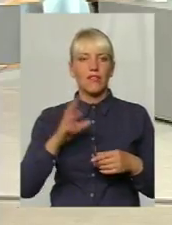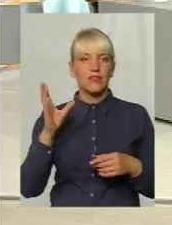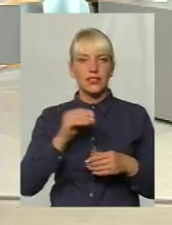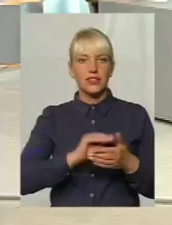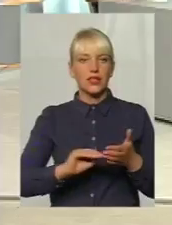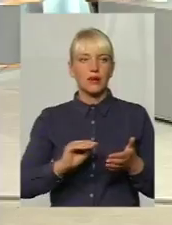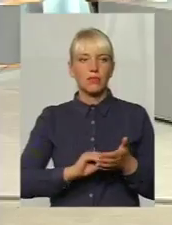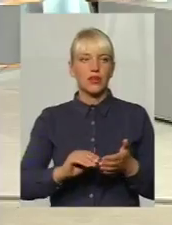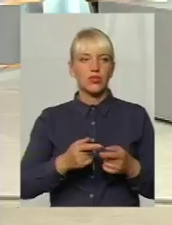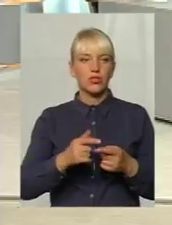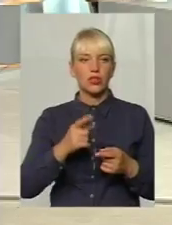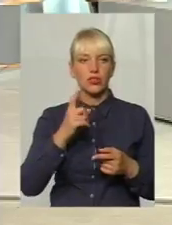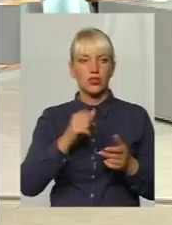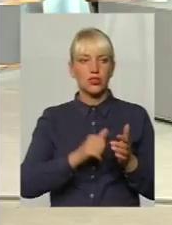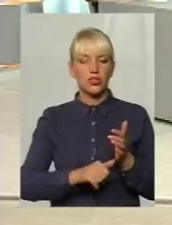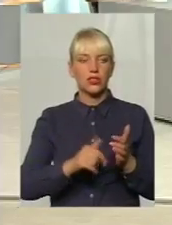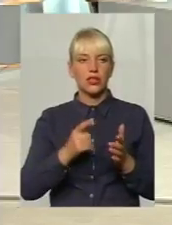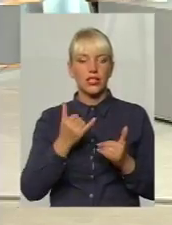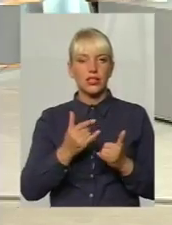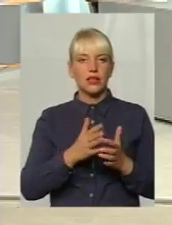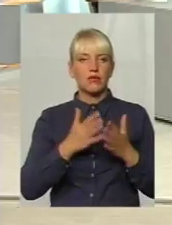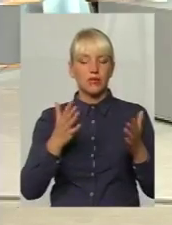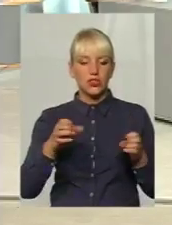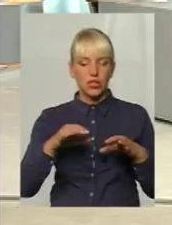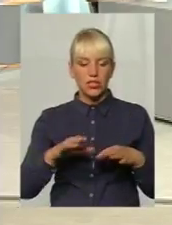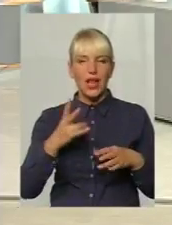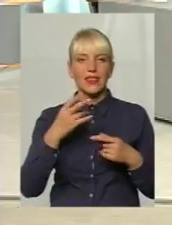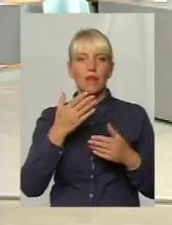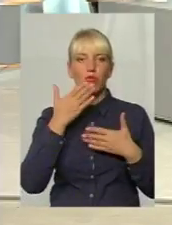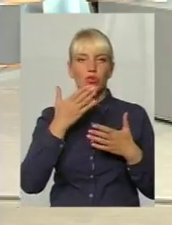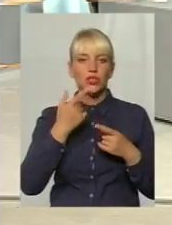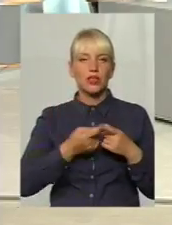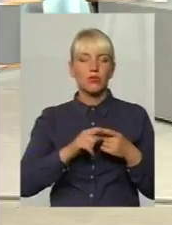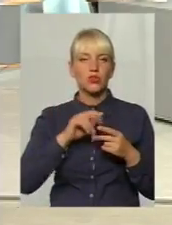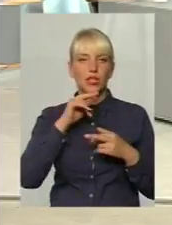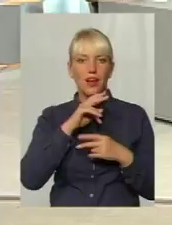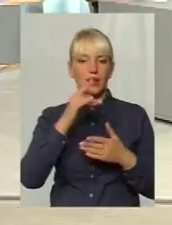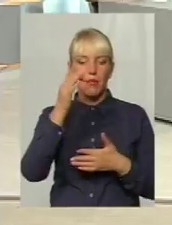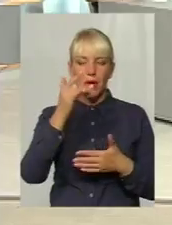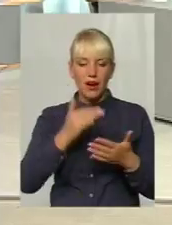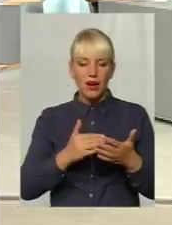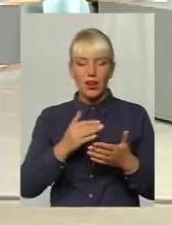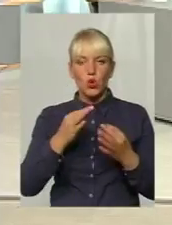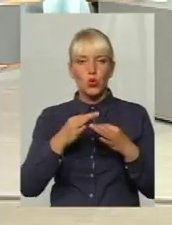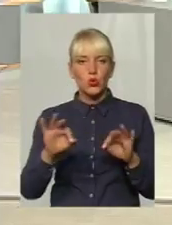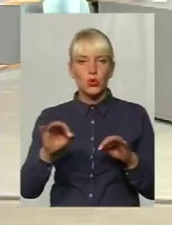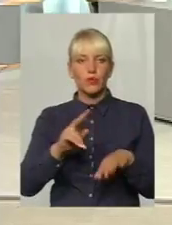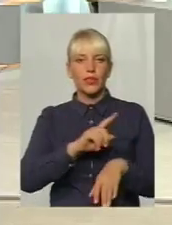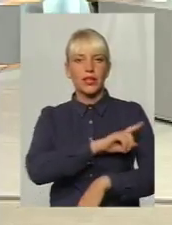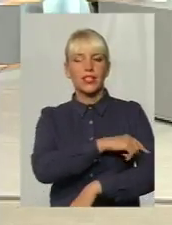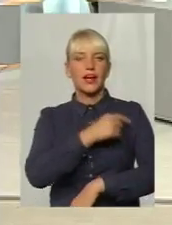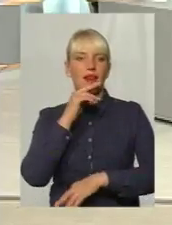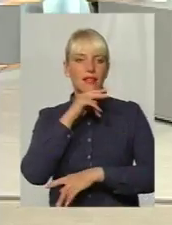роблять ще більше. А де прочитати про них? Прочитати перелік доступних ліків? Зараз робиться